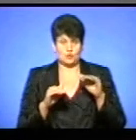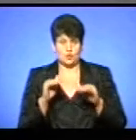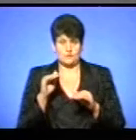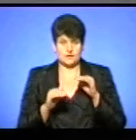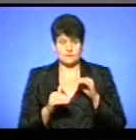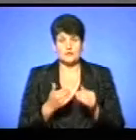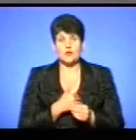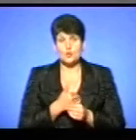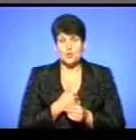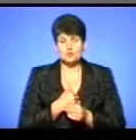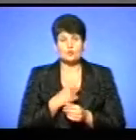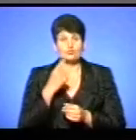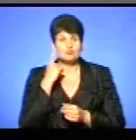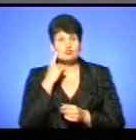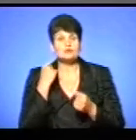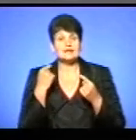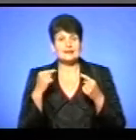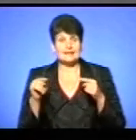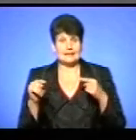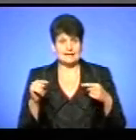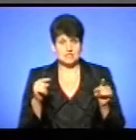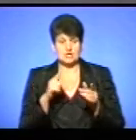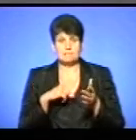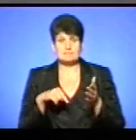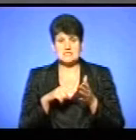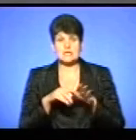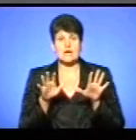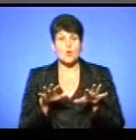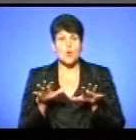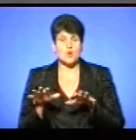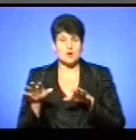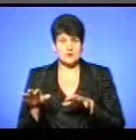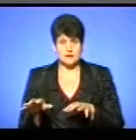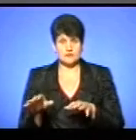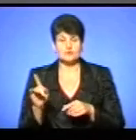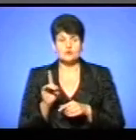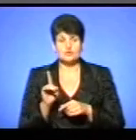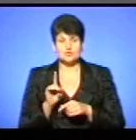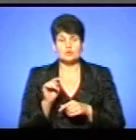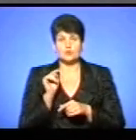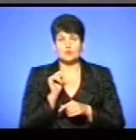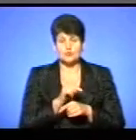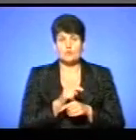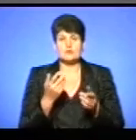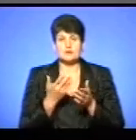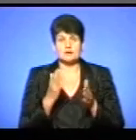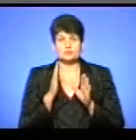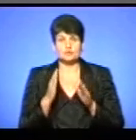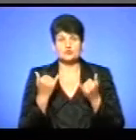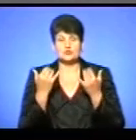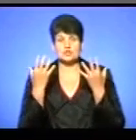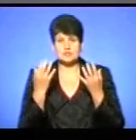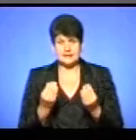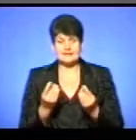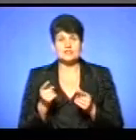Хочемо, власне, почути інших міських голів, власне, щодо того, яким видався сьогоднішній день і чи